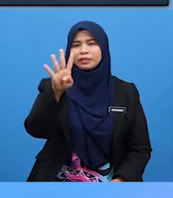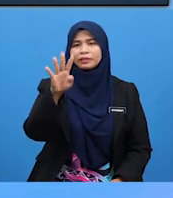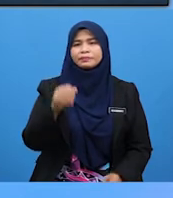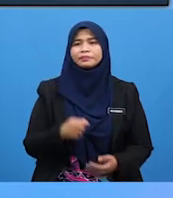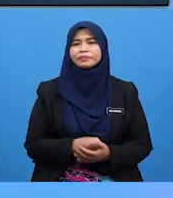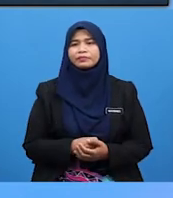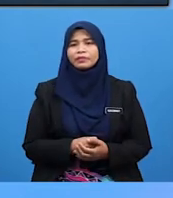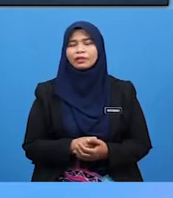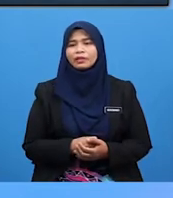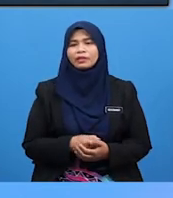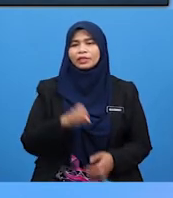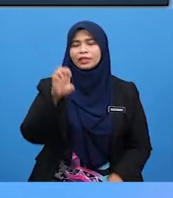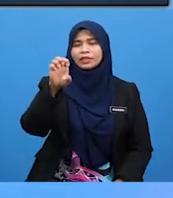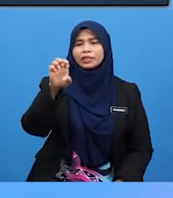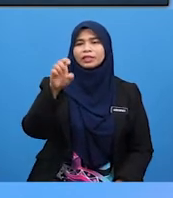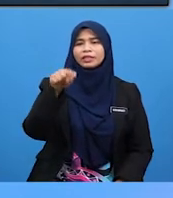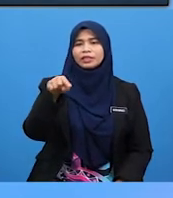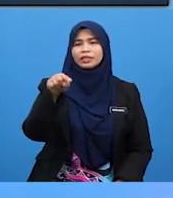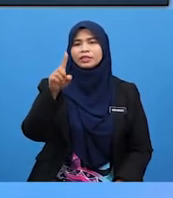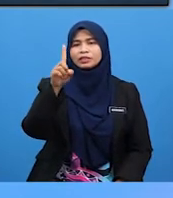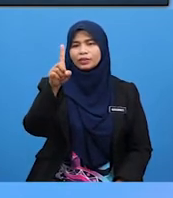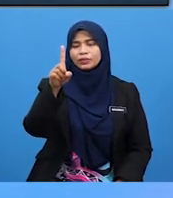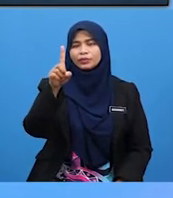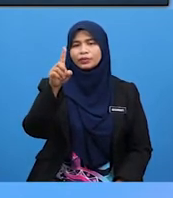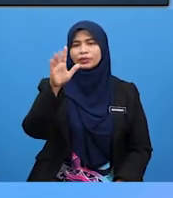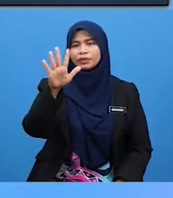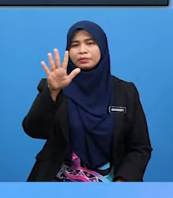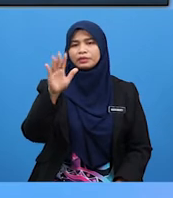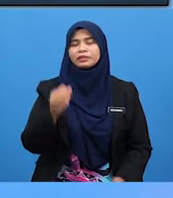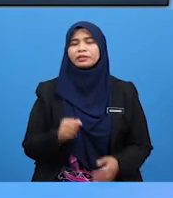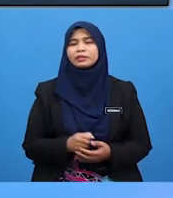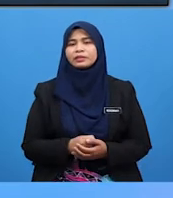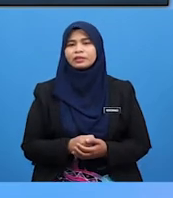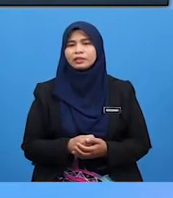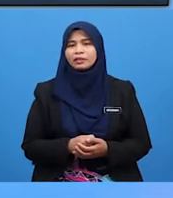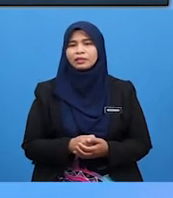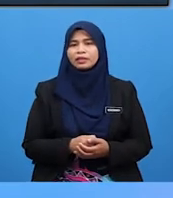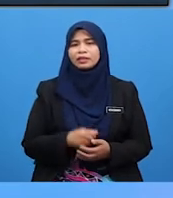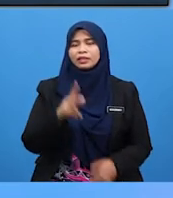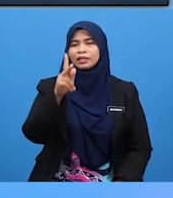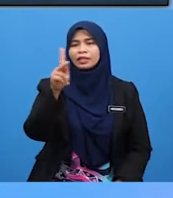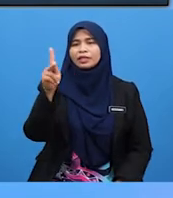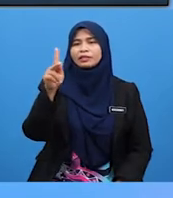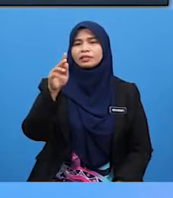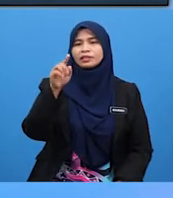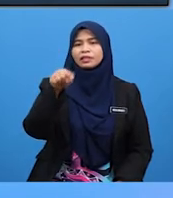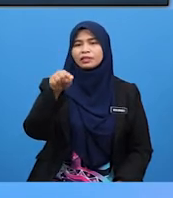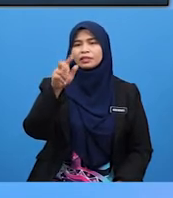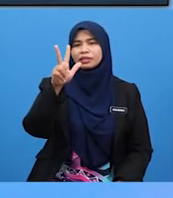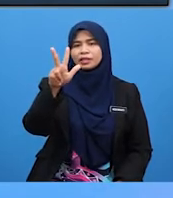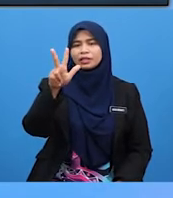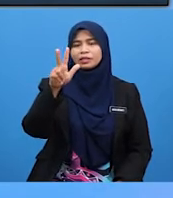I.15 Kan Titik T